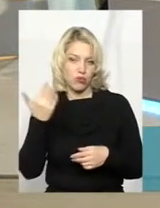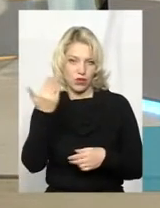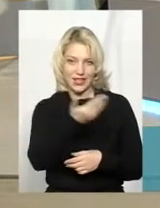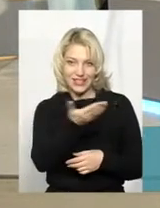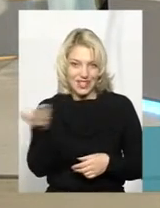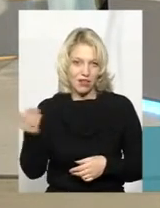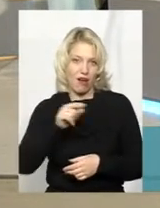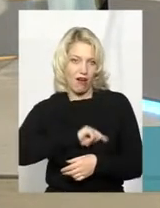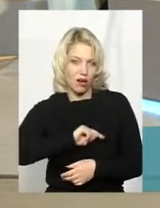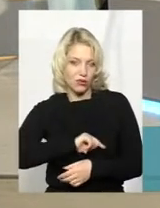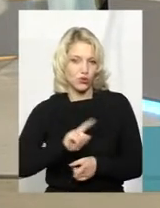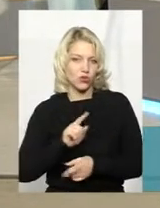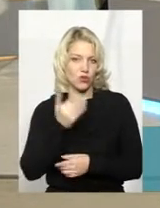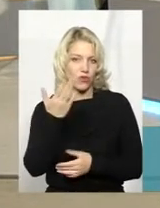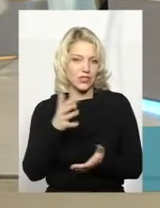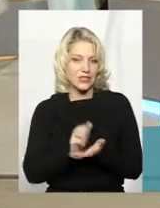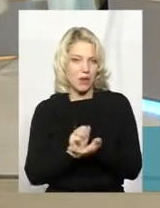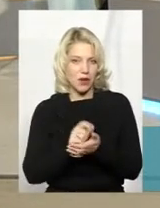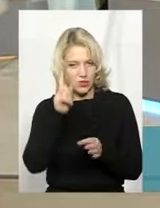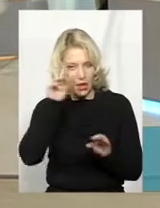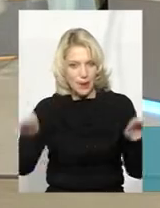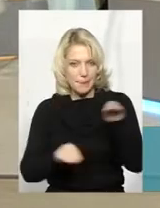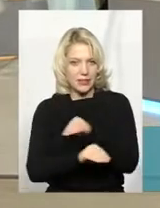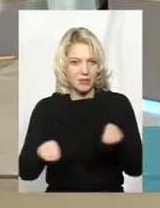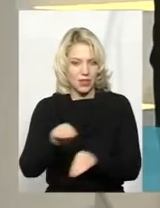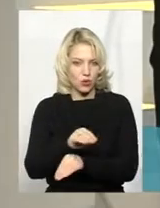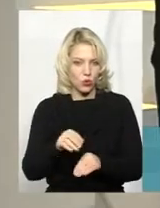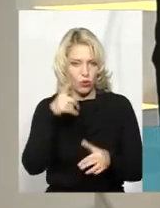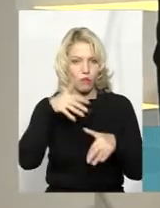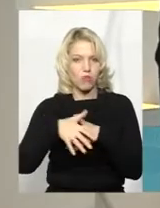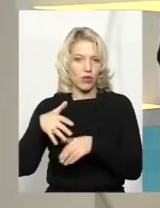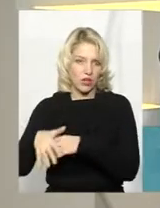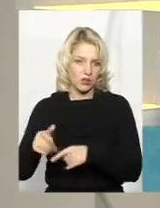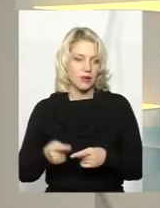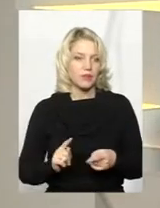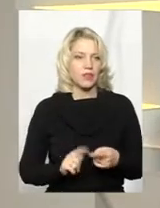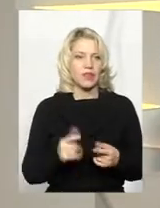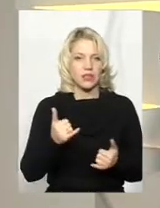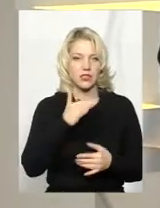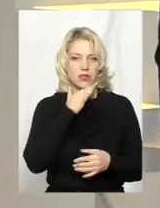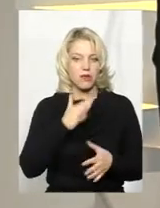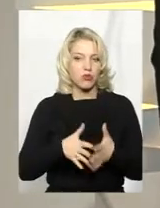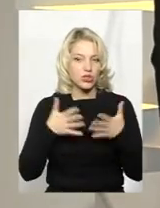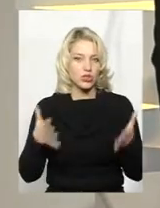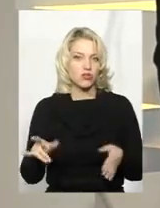займаються підміною поняттю. Ну, а зараз дуже поширене шахрайство.